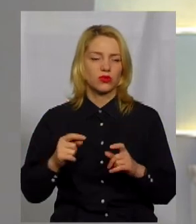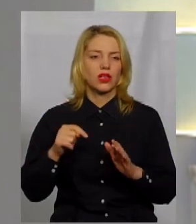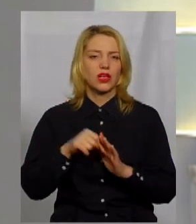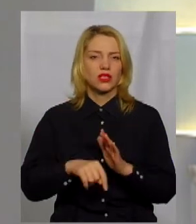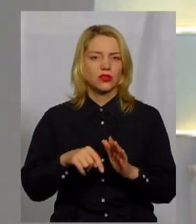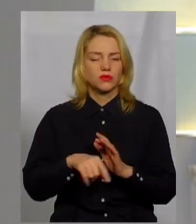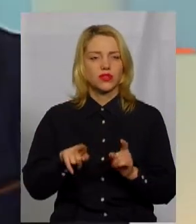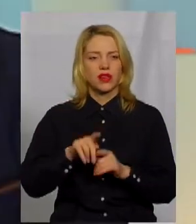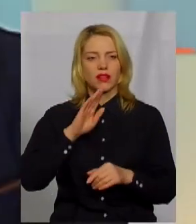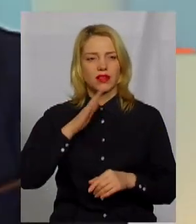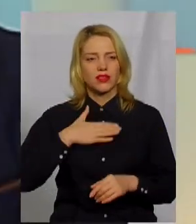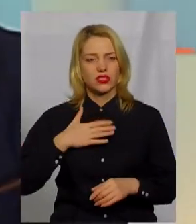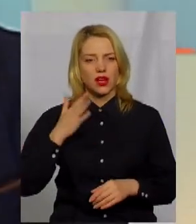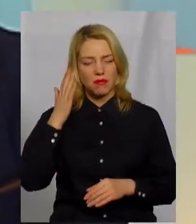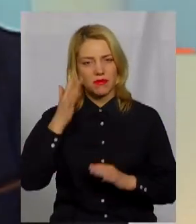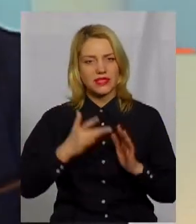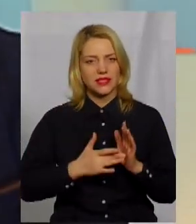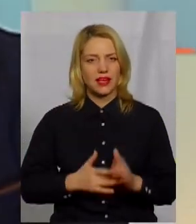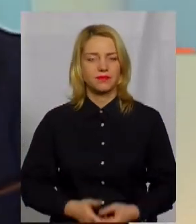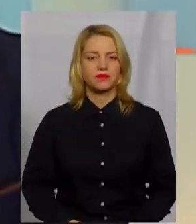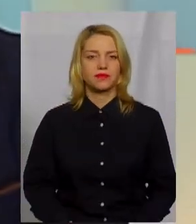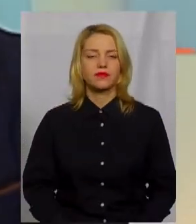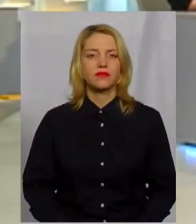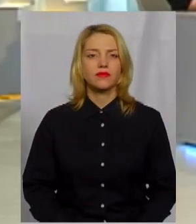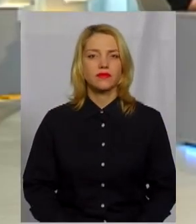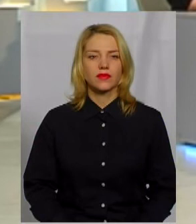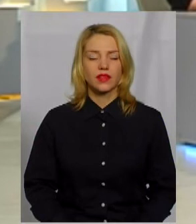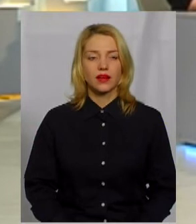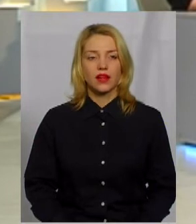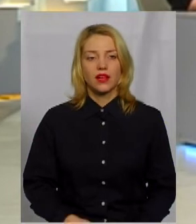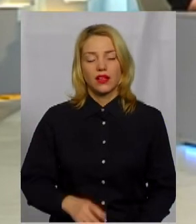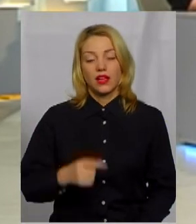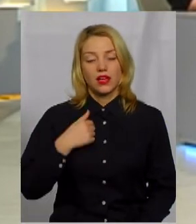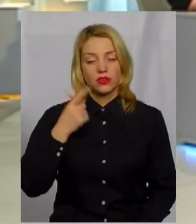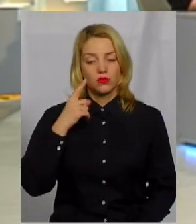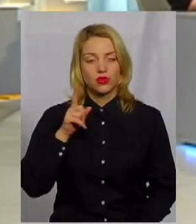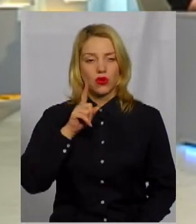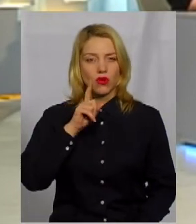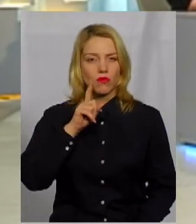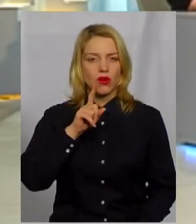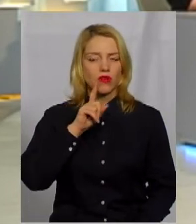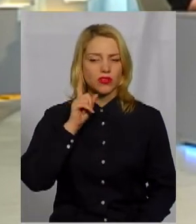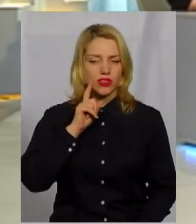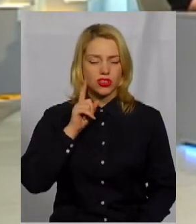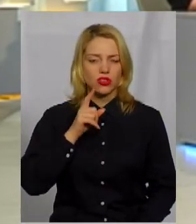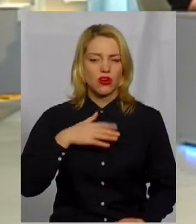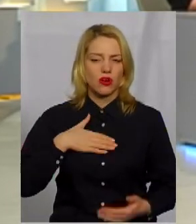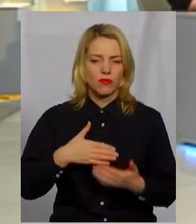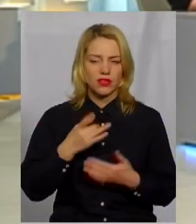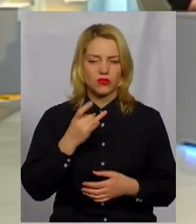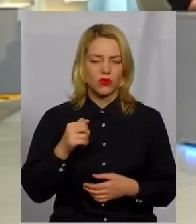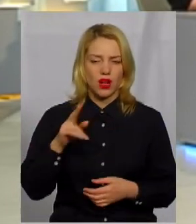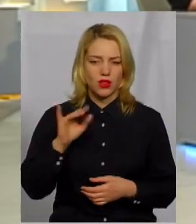Тобто, ось така наша місія, і ми її здійснюємо. Мені здається, що Молодіжно-громадську раду при ОДА очолює теж членів. Так, це наша